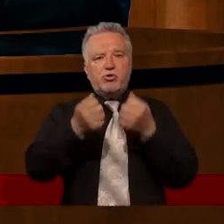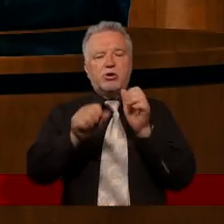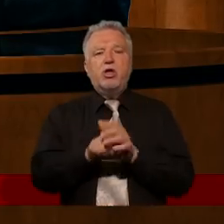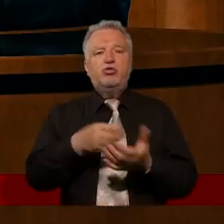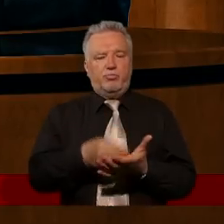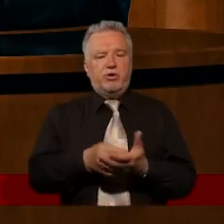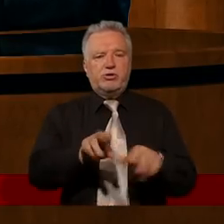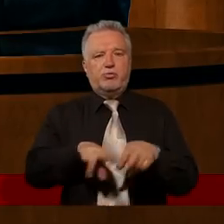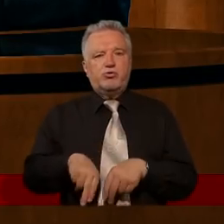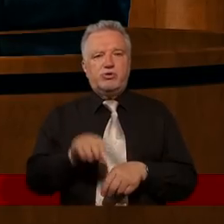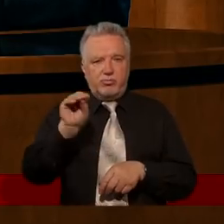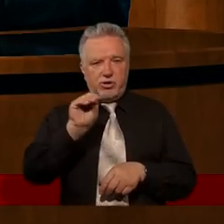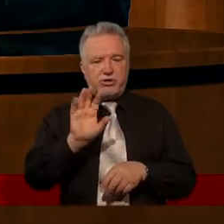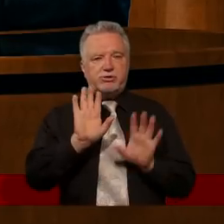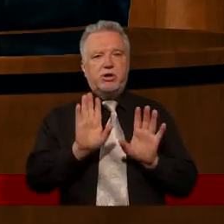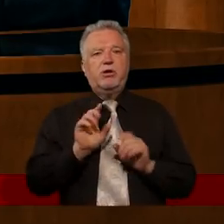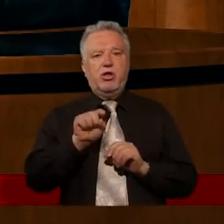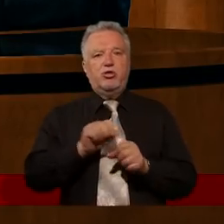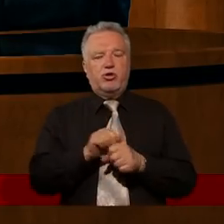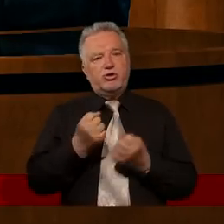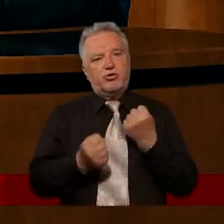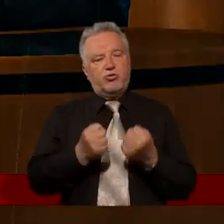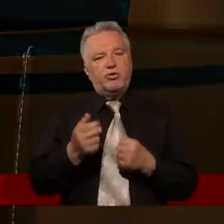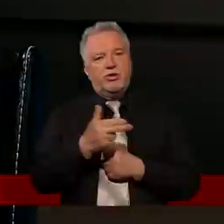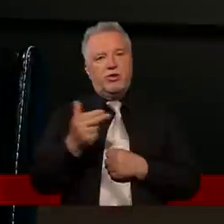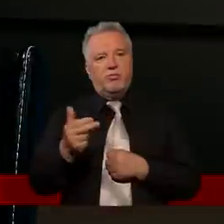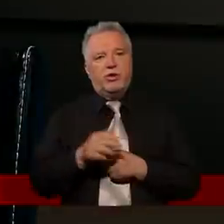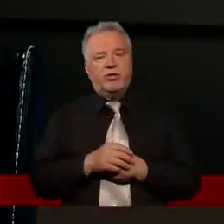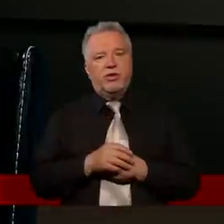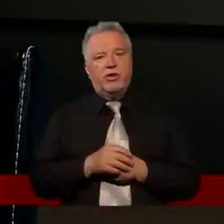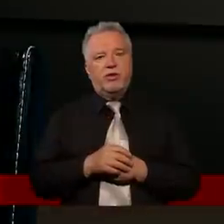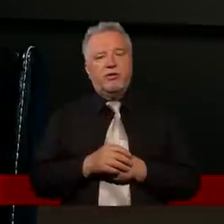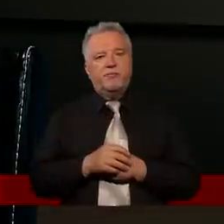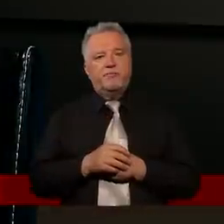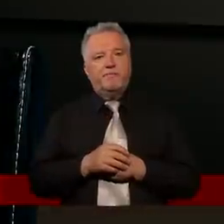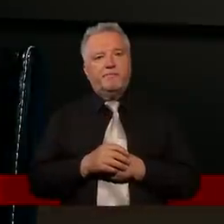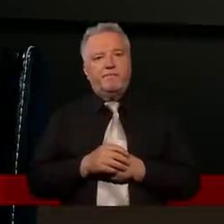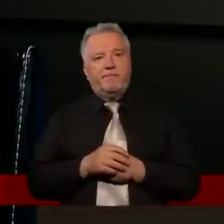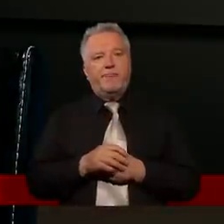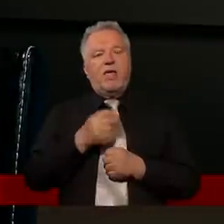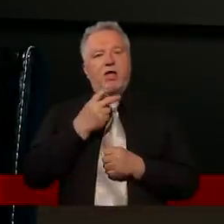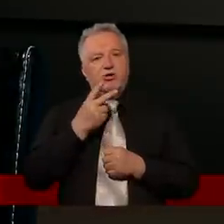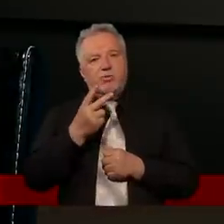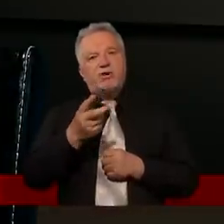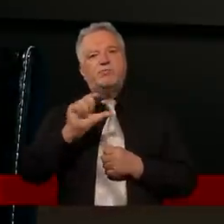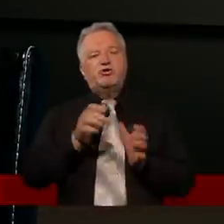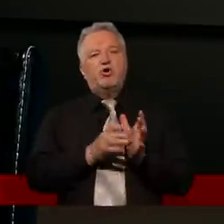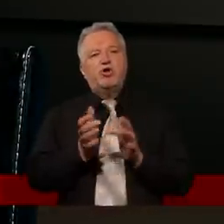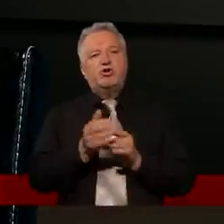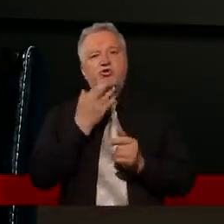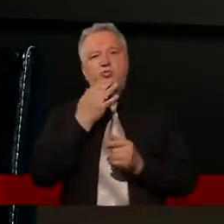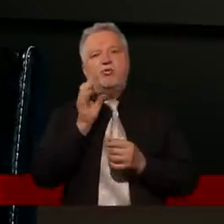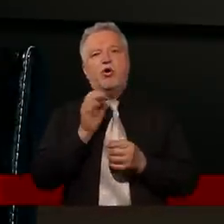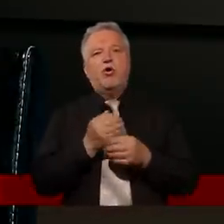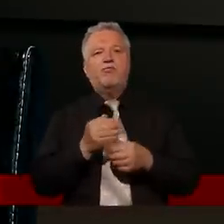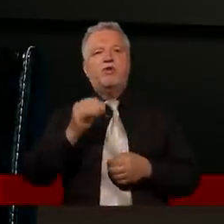wrócimy, bo to jest też bardzo ważny i trudny temat. A zanim przejdziemy do pieniędzy, to zobaczmy, co Jezus mówi